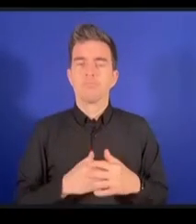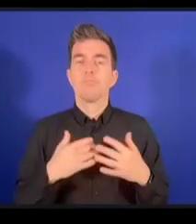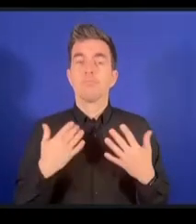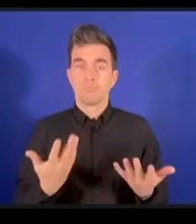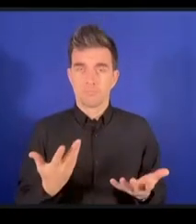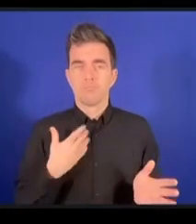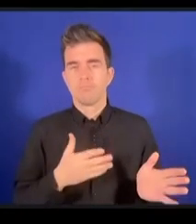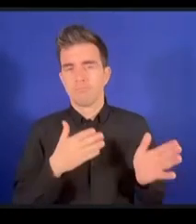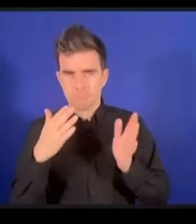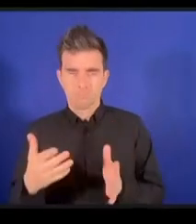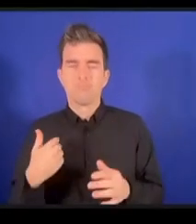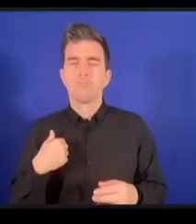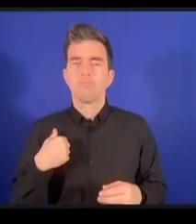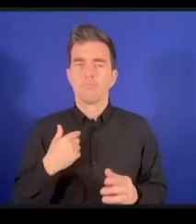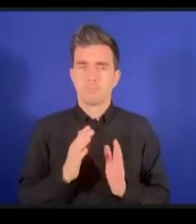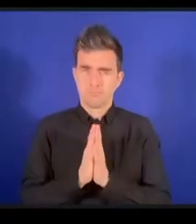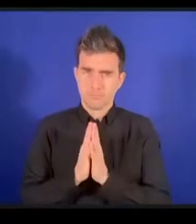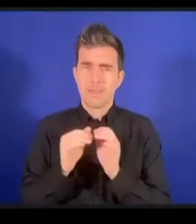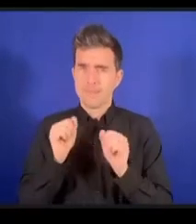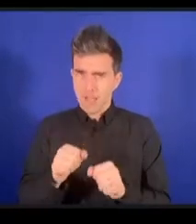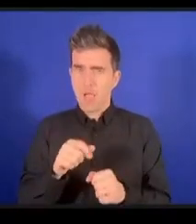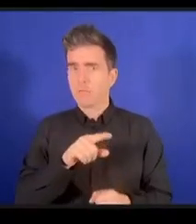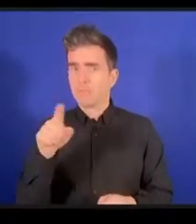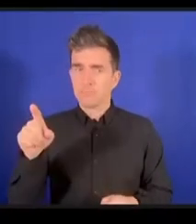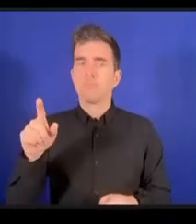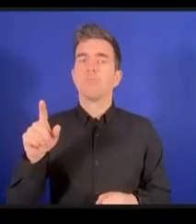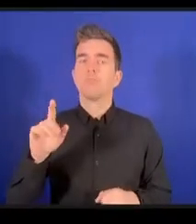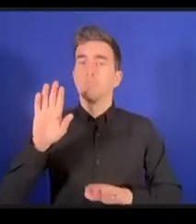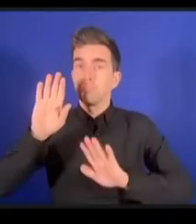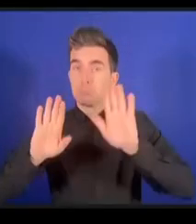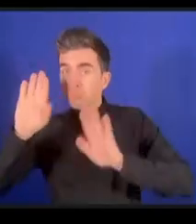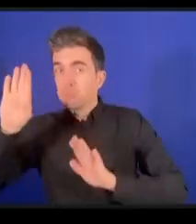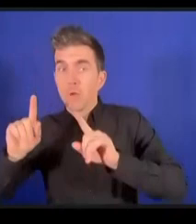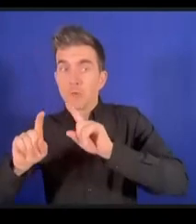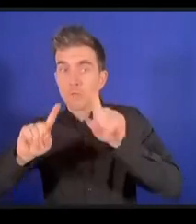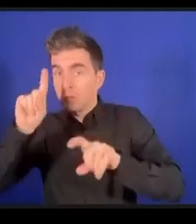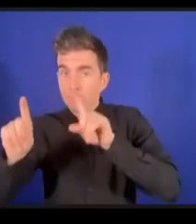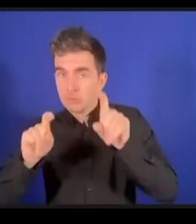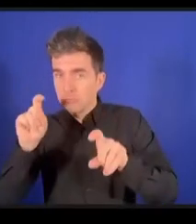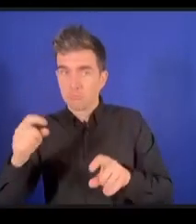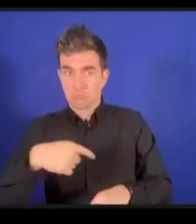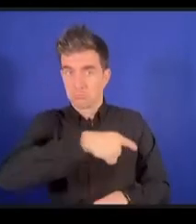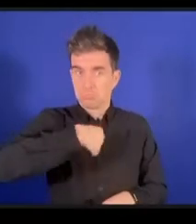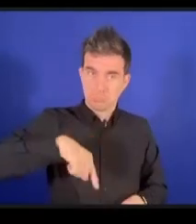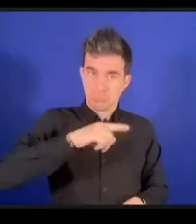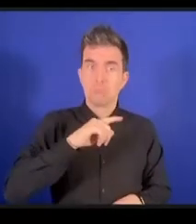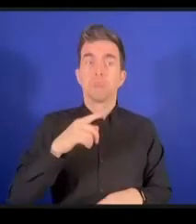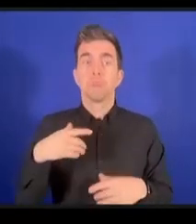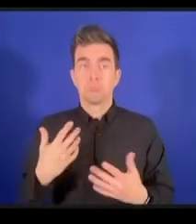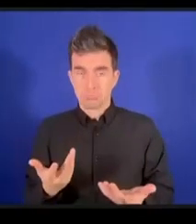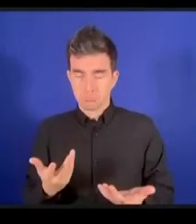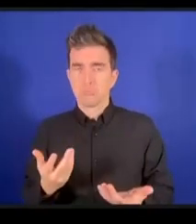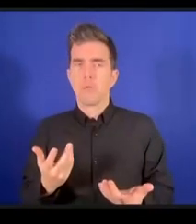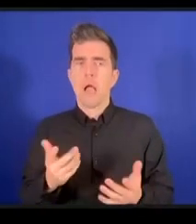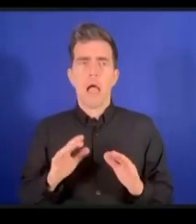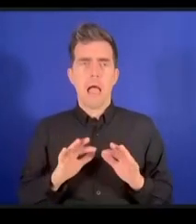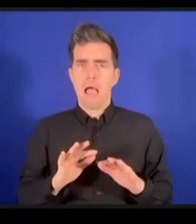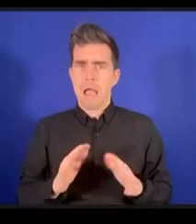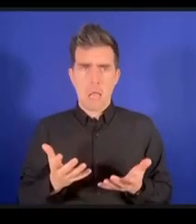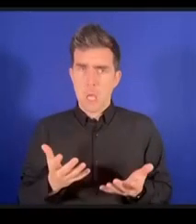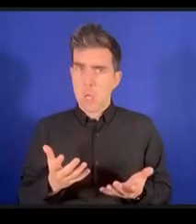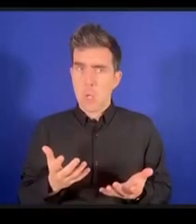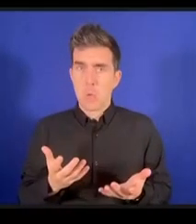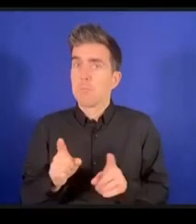approchez-vous des micros et poser des questions aux coalitions dynamiques même si c'est la question de savoir comment puis-je adhérer aux